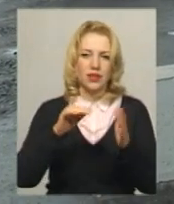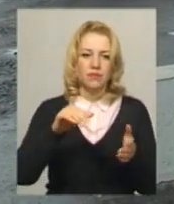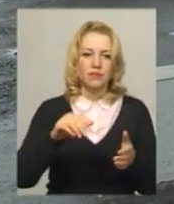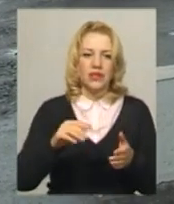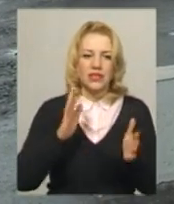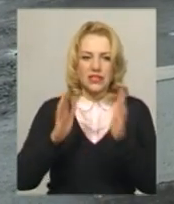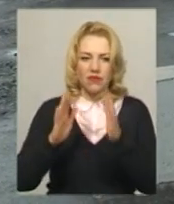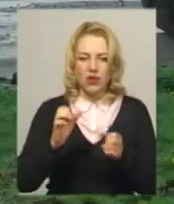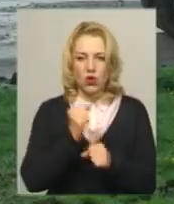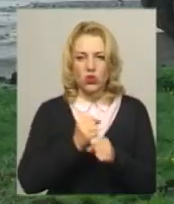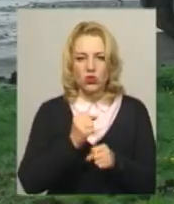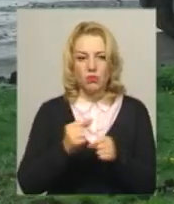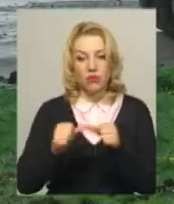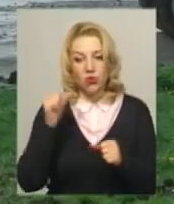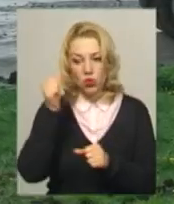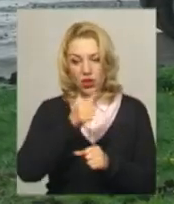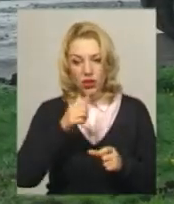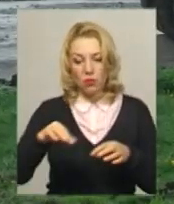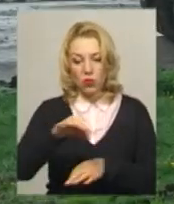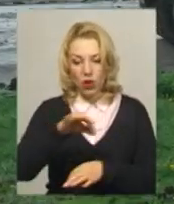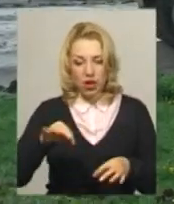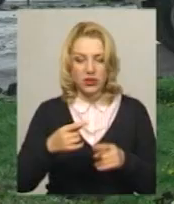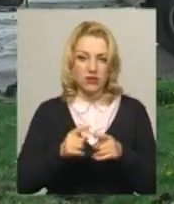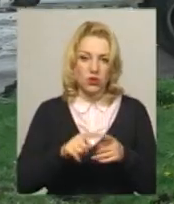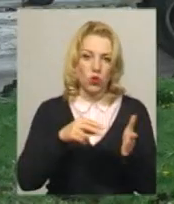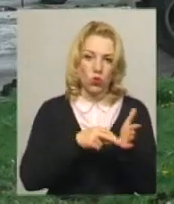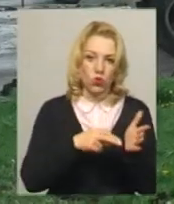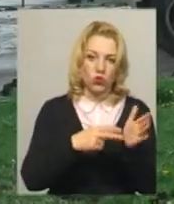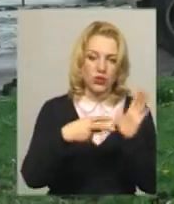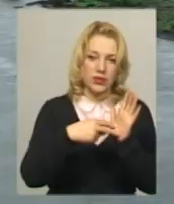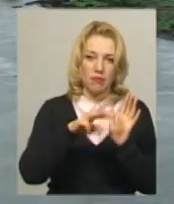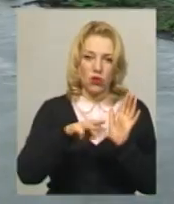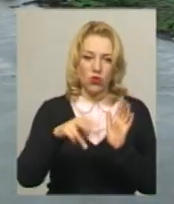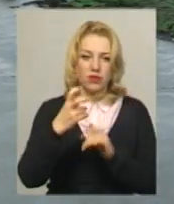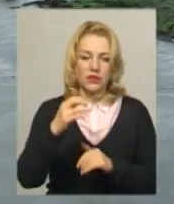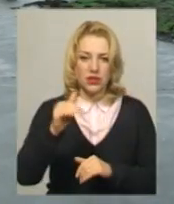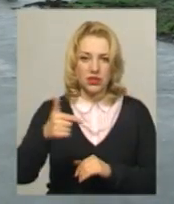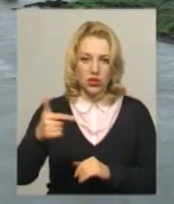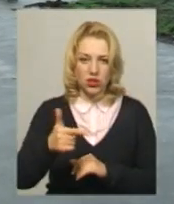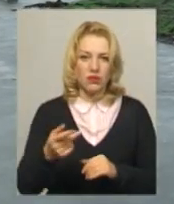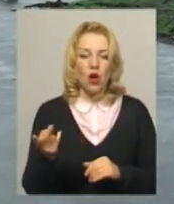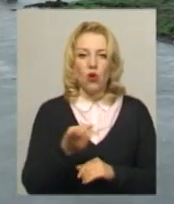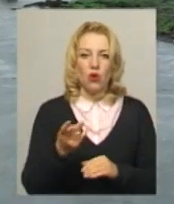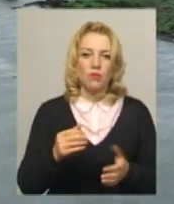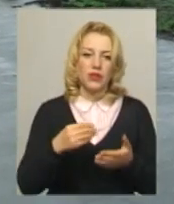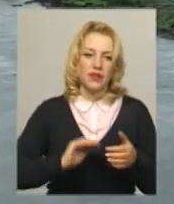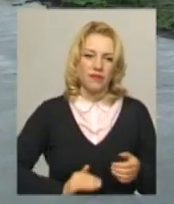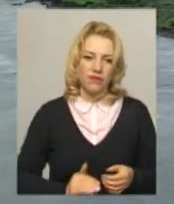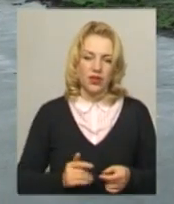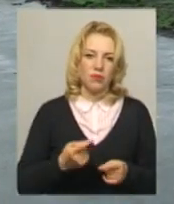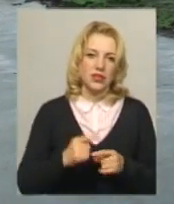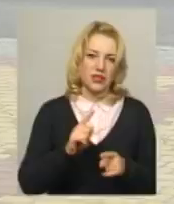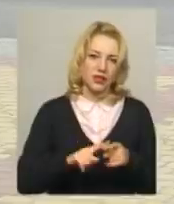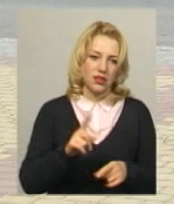Бандери розробили торік. Вартість проєкту – 7 мільйонів 200 тисяч гривень. Обидві фірми – розробника та підрядника з Тернополя.